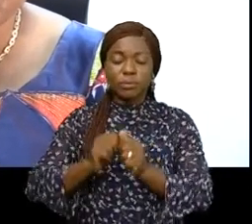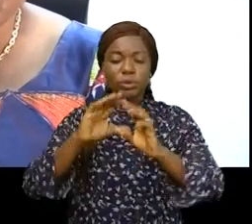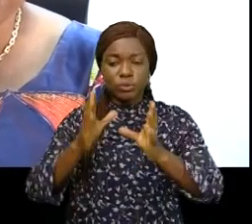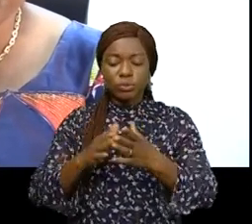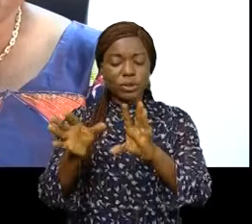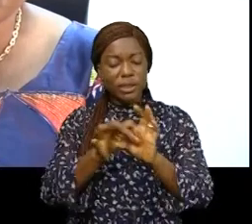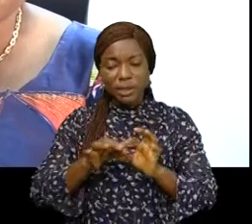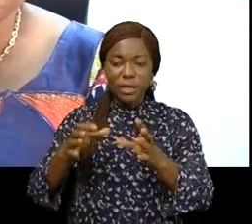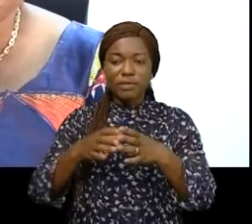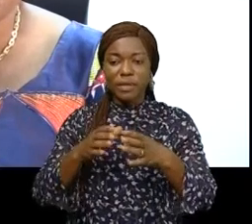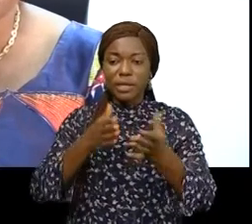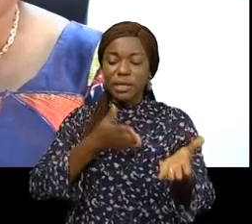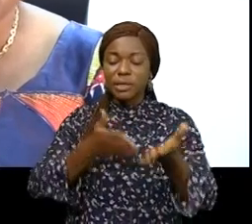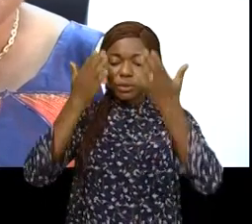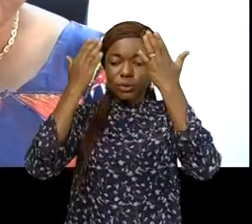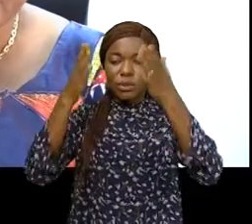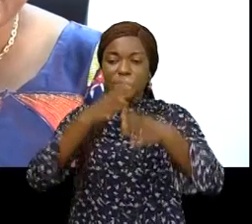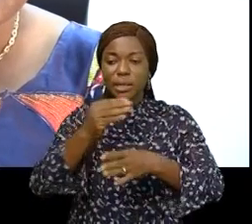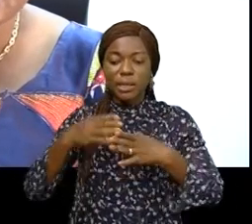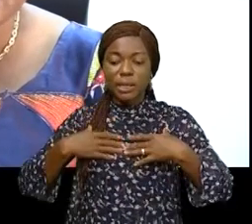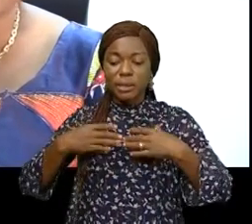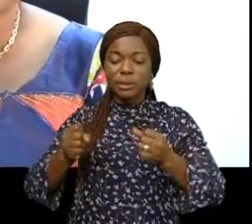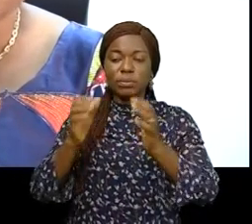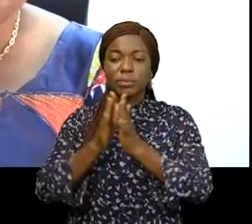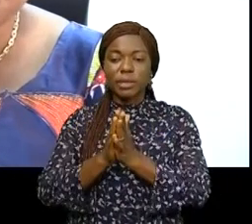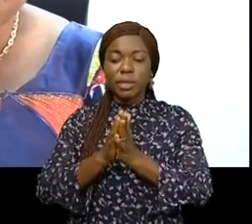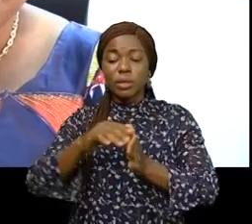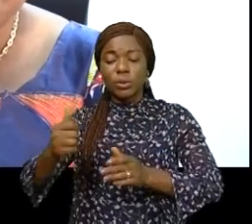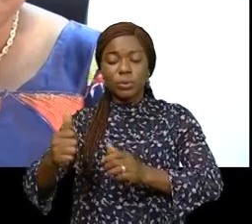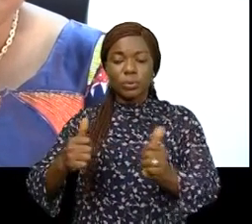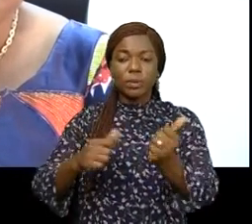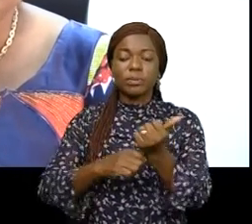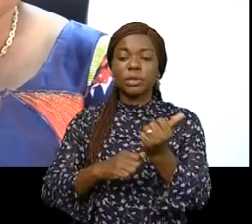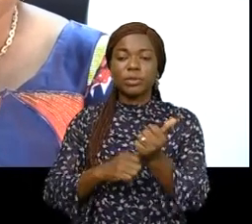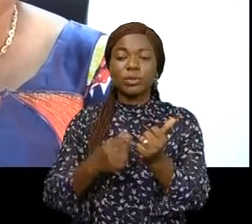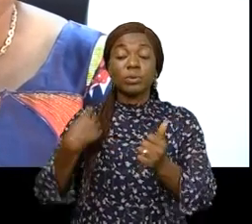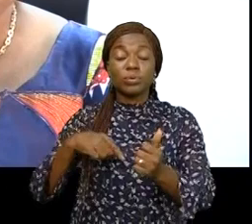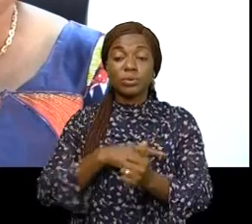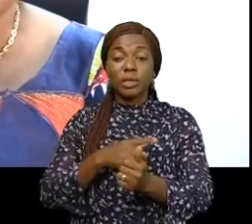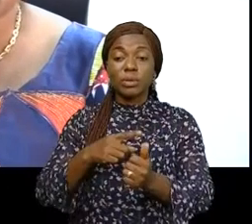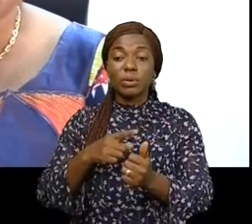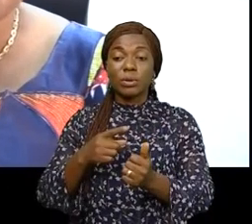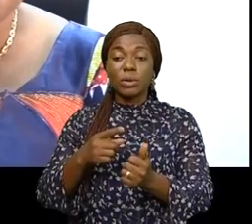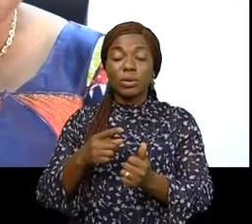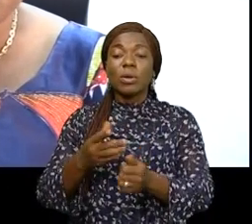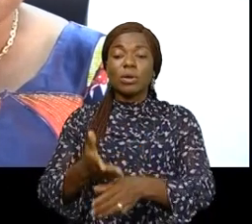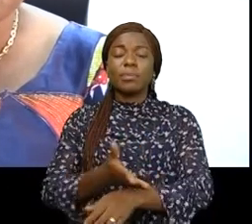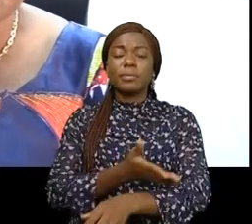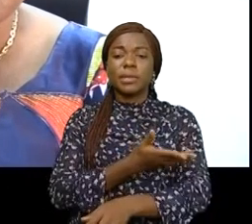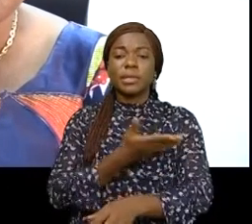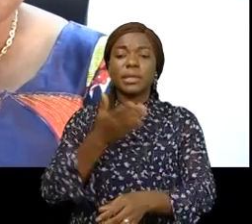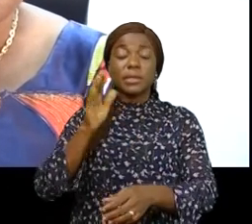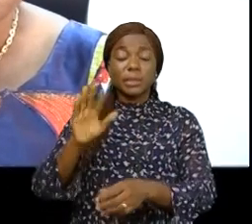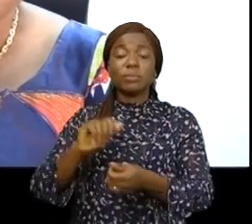unis, avec l'aide de Dieu et grâce aux prières des uns et des autres, nous allons surmonter cette tragédie dont les